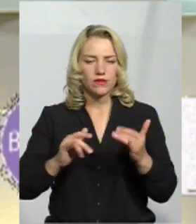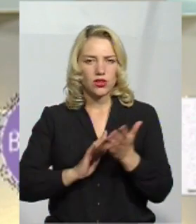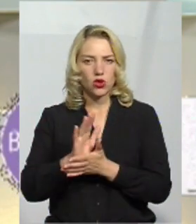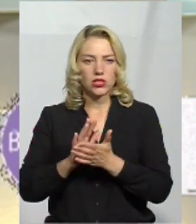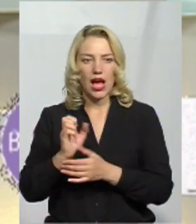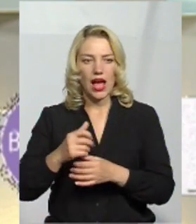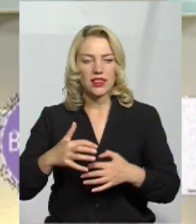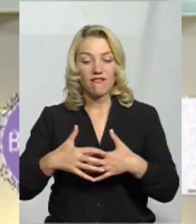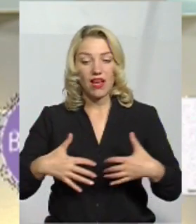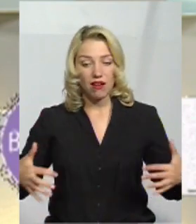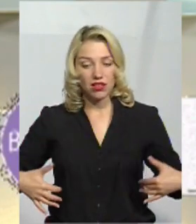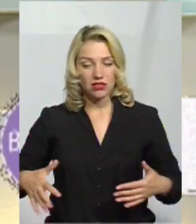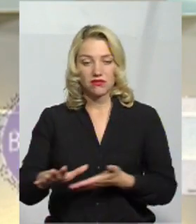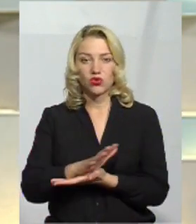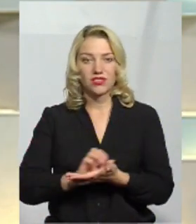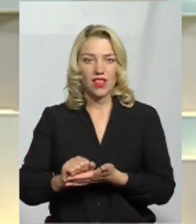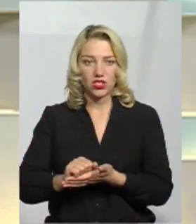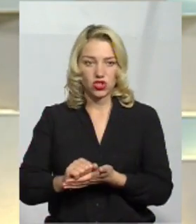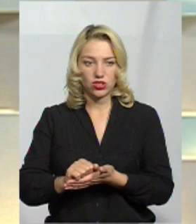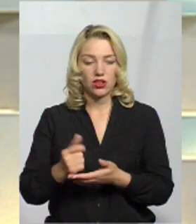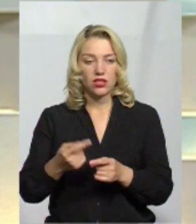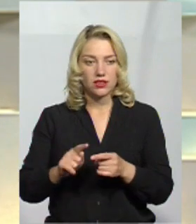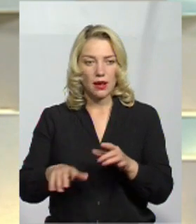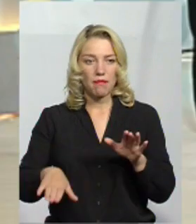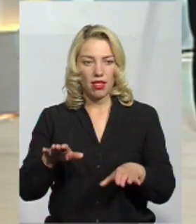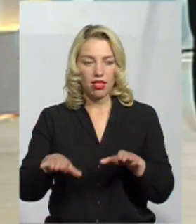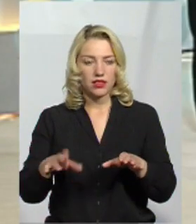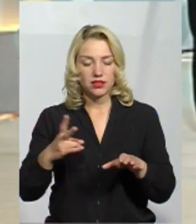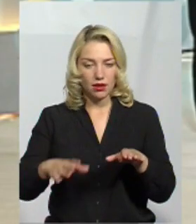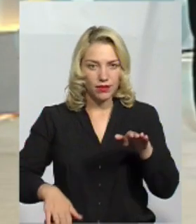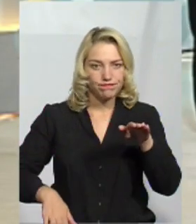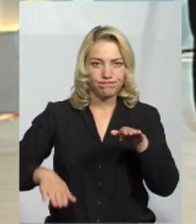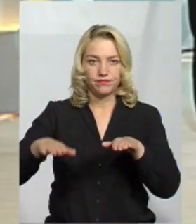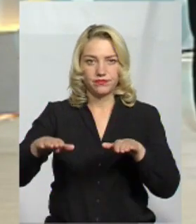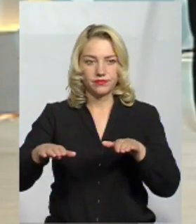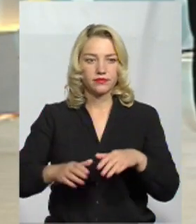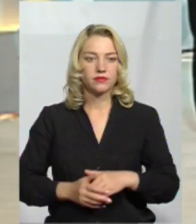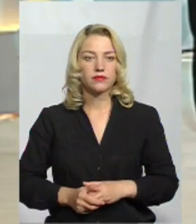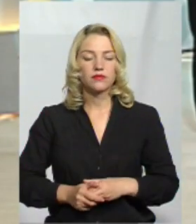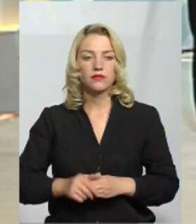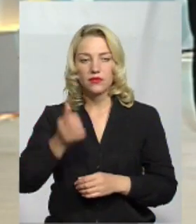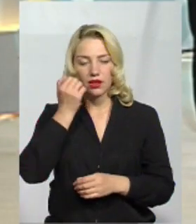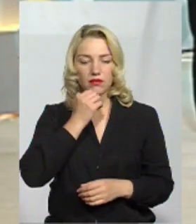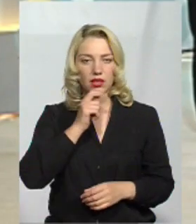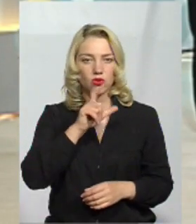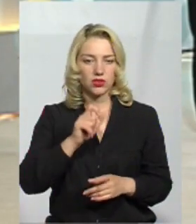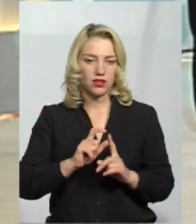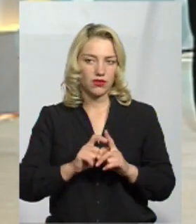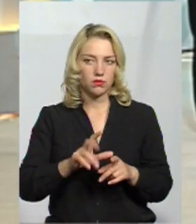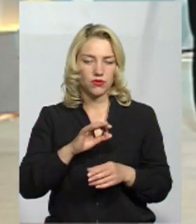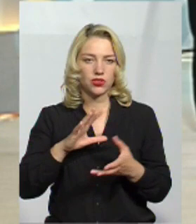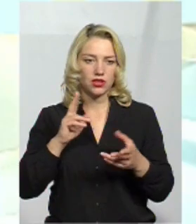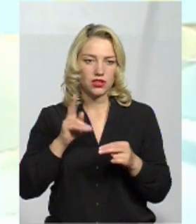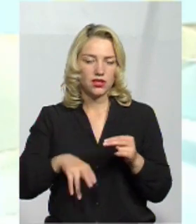безпосередньо в нас знищене. Тобто, цей баланс вважаєте доцільним? Безпосередньо. Дякую за відповіді. І на